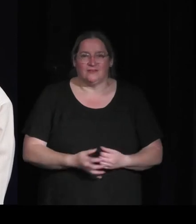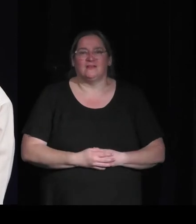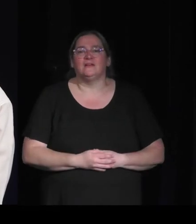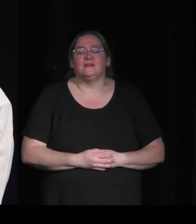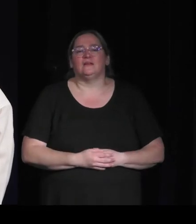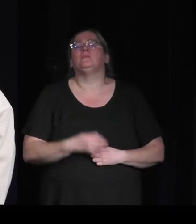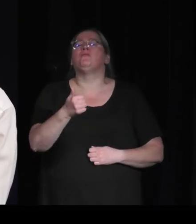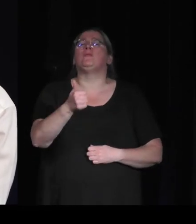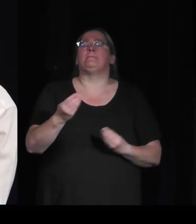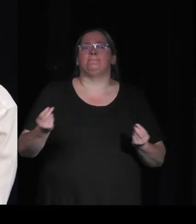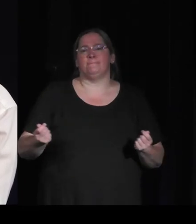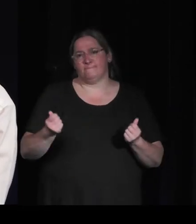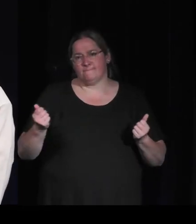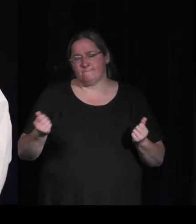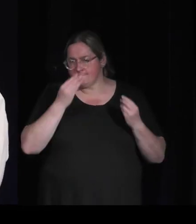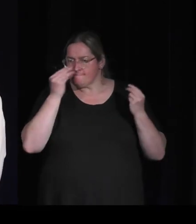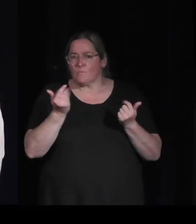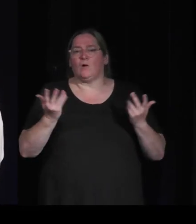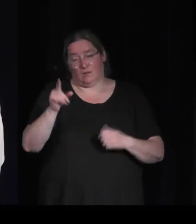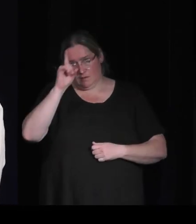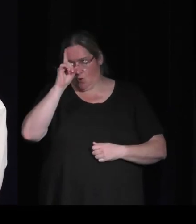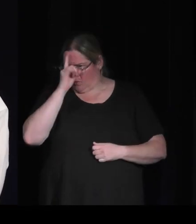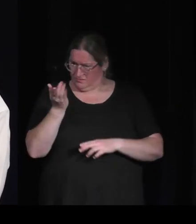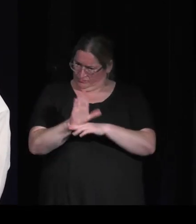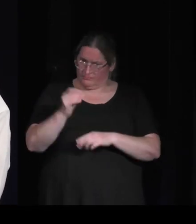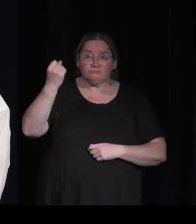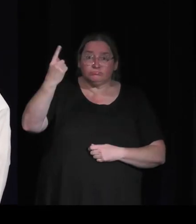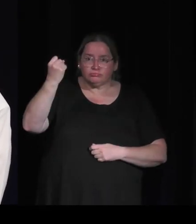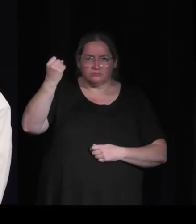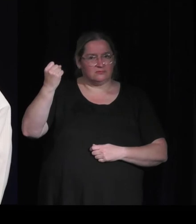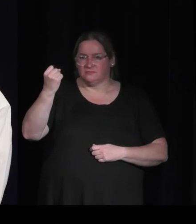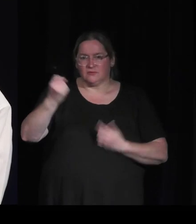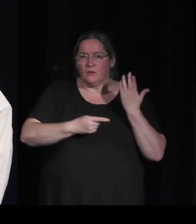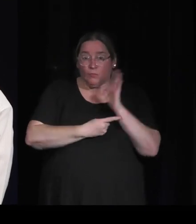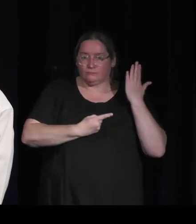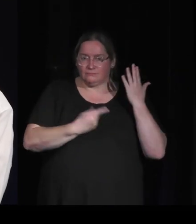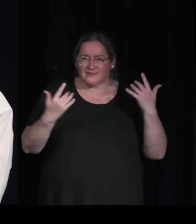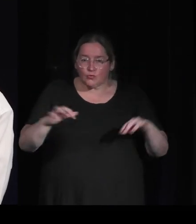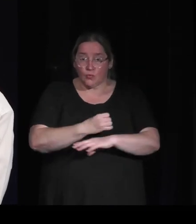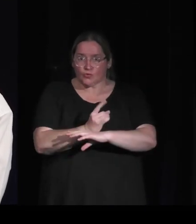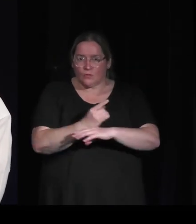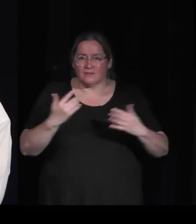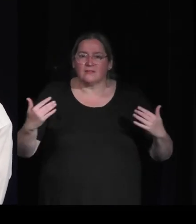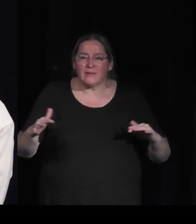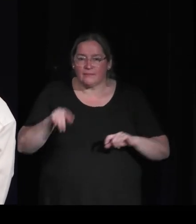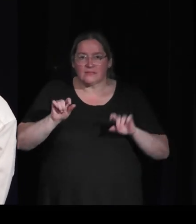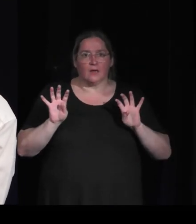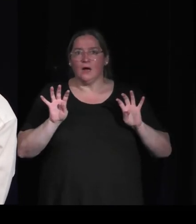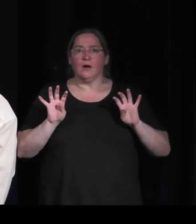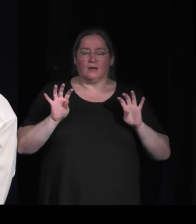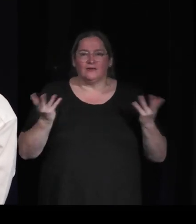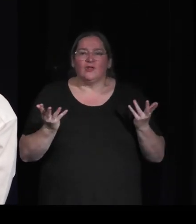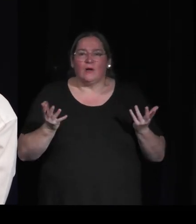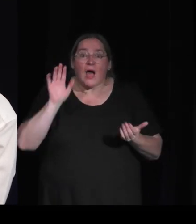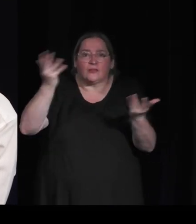vous avez senti parce que vous avez présenté quelques secondes finalement du jeu mais qu'est-ce que ça a généré comme attente de la